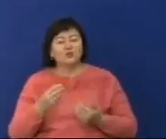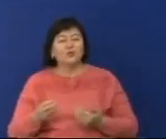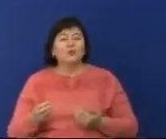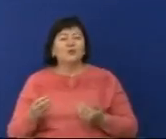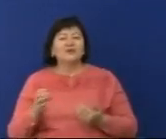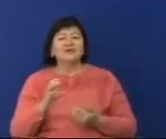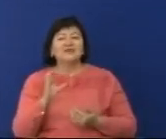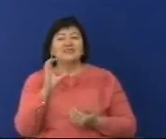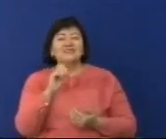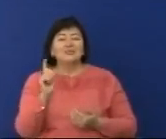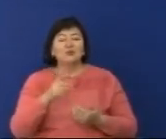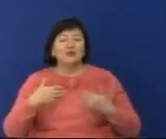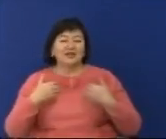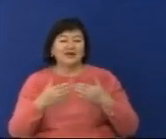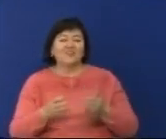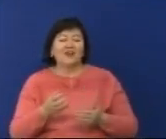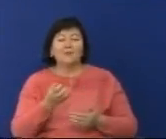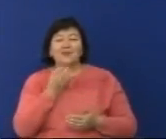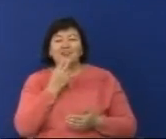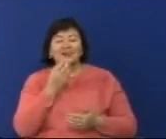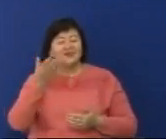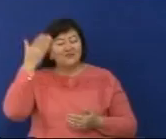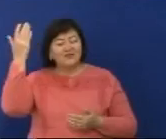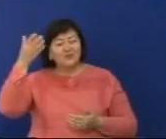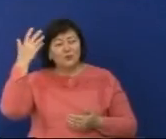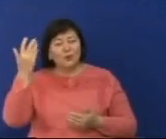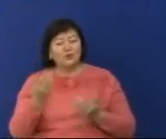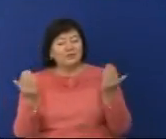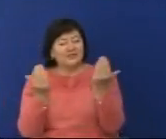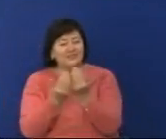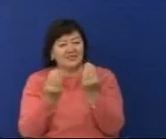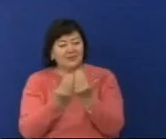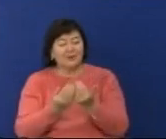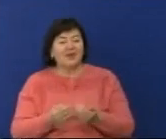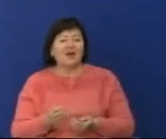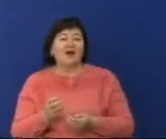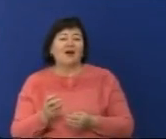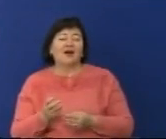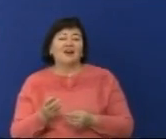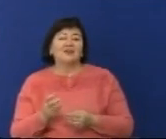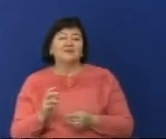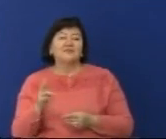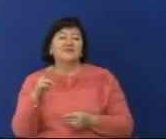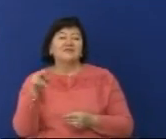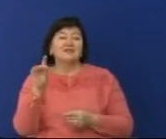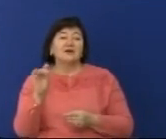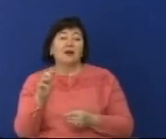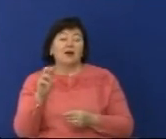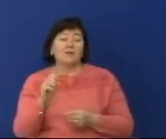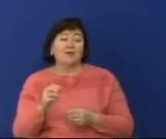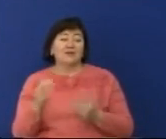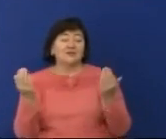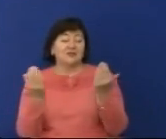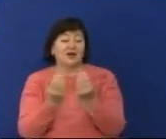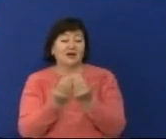қаларлықта етір жасауға тұрсамыз. Ал Абайатындағы қазақ мұл қаларлық тұрама театрының әртістері көріумендерді жаңа Маусымда не